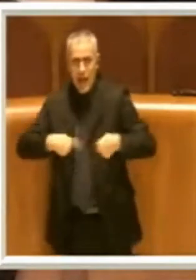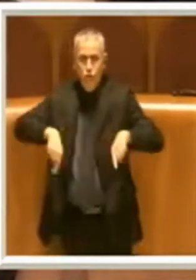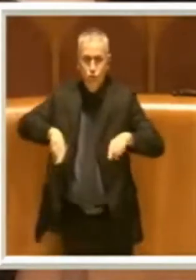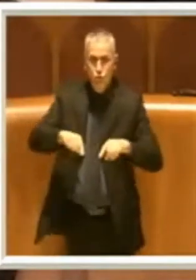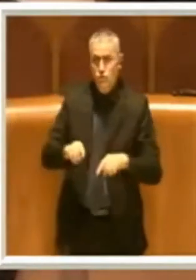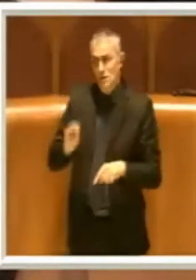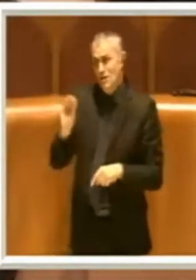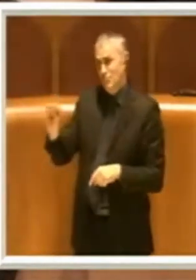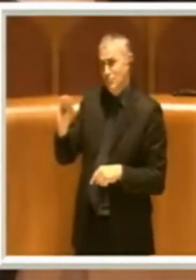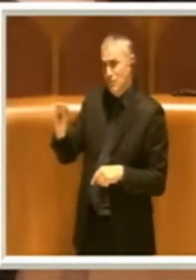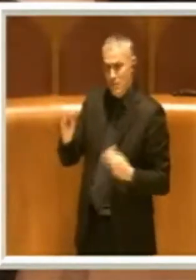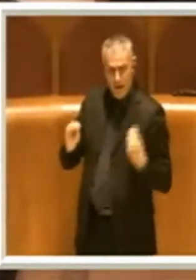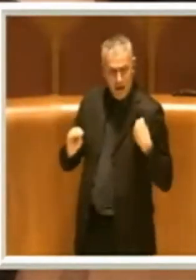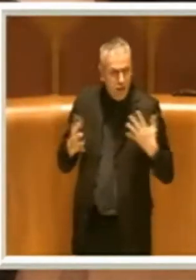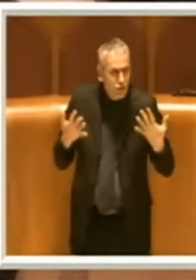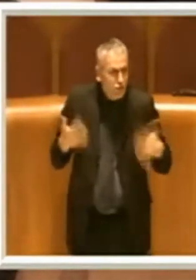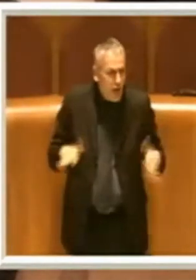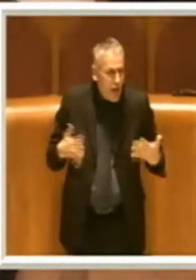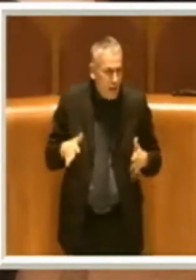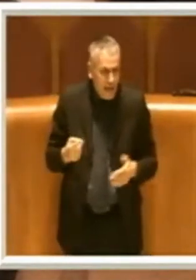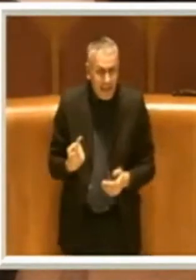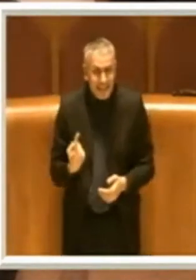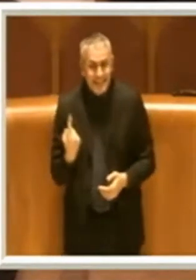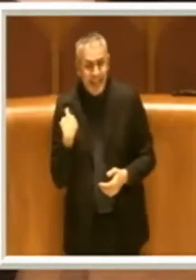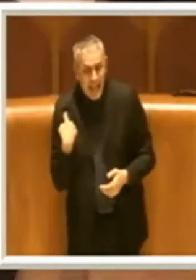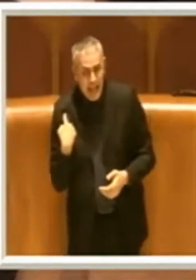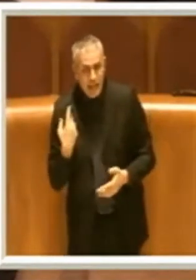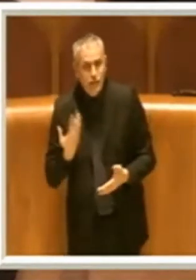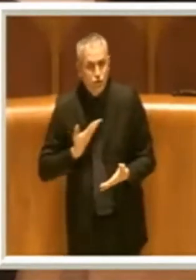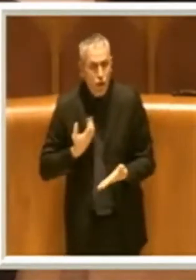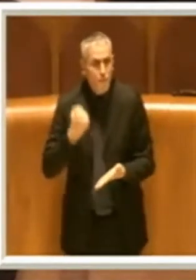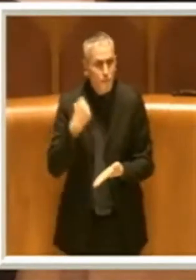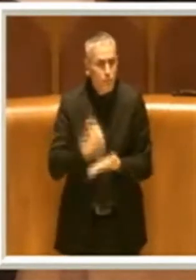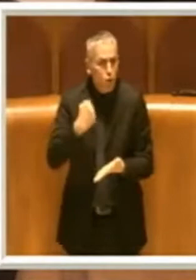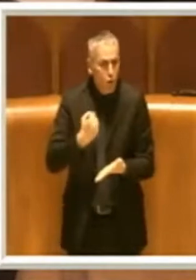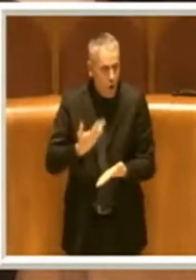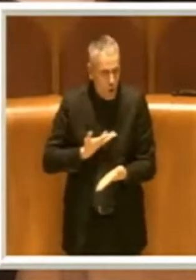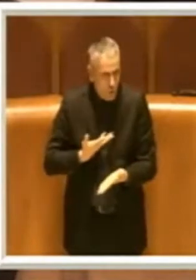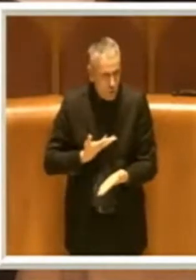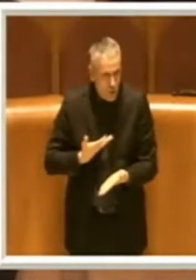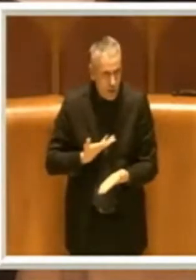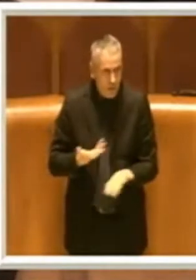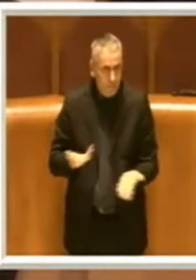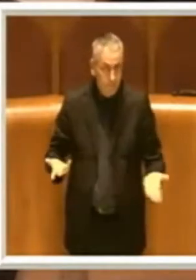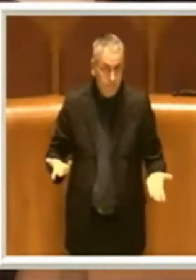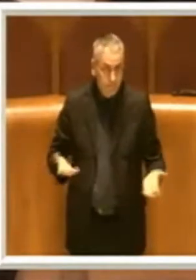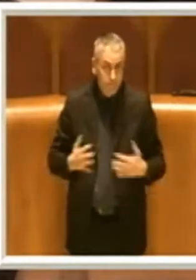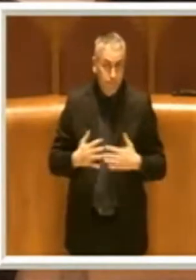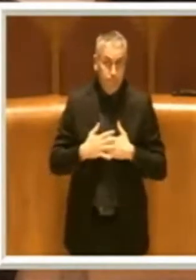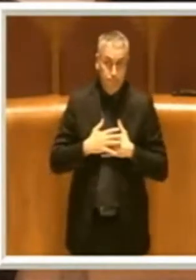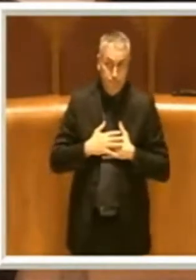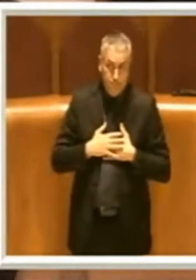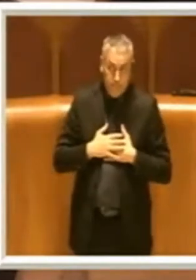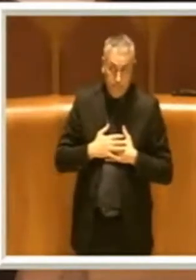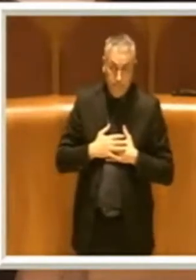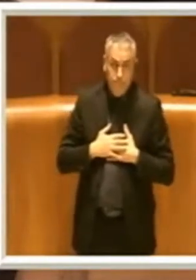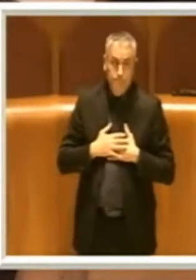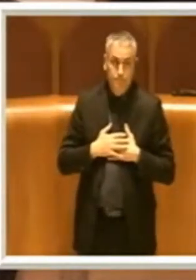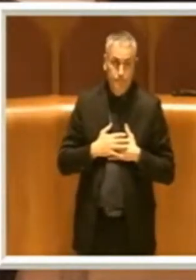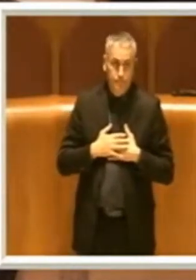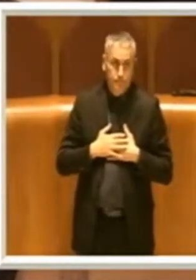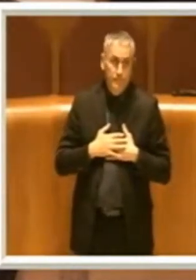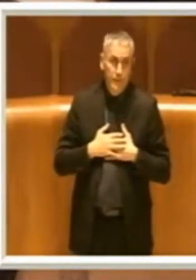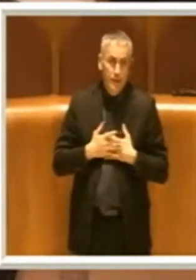già stato fatto e che è stata presentata ieri a un protocollo. Quindi, nonostante si